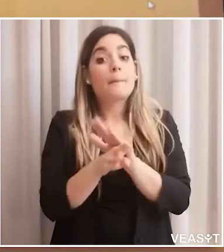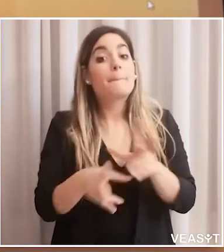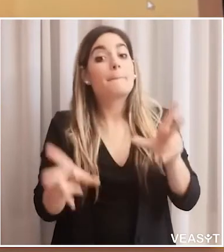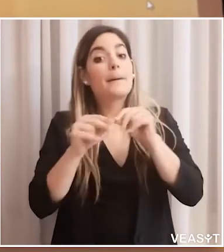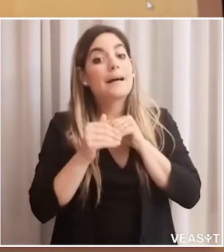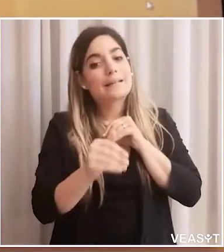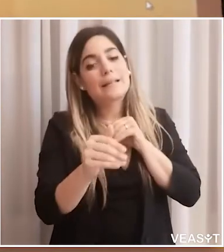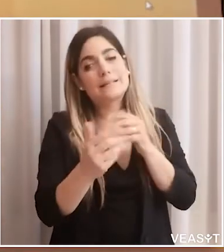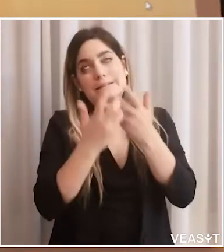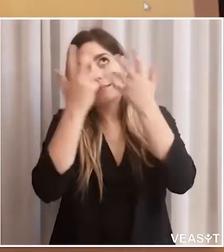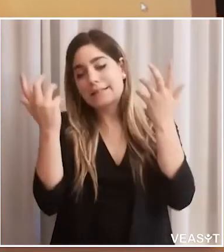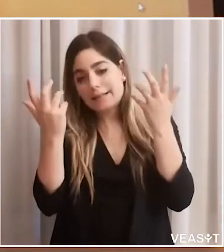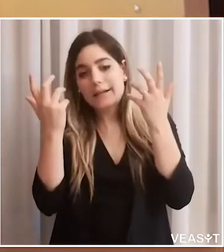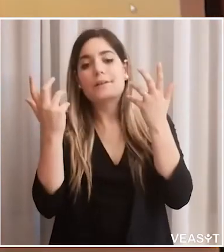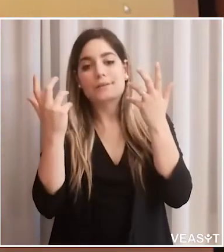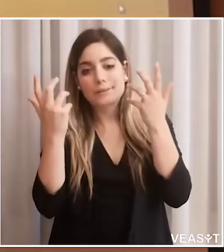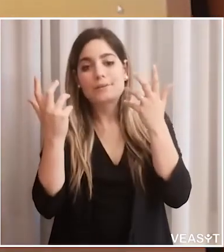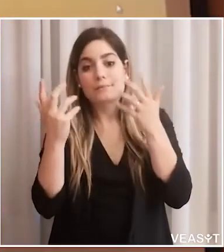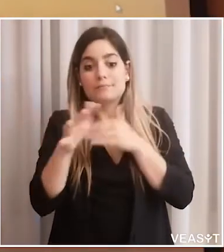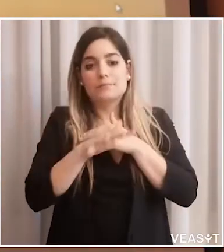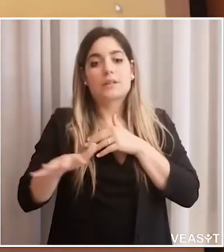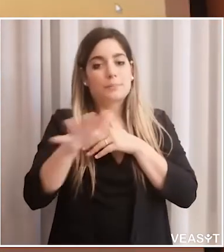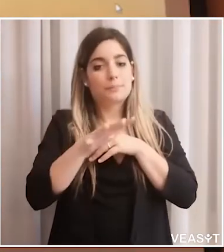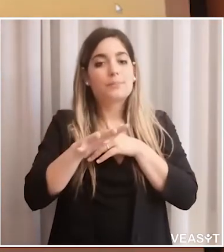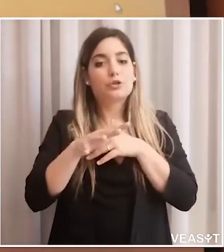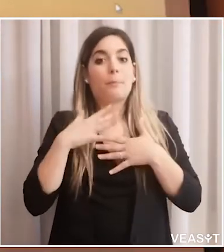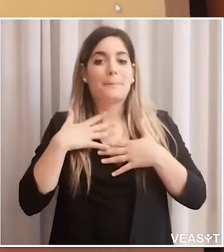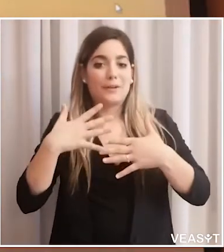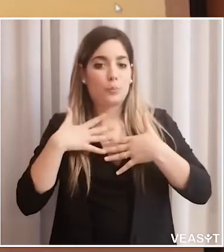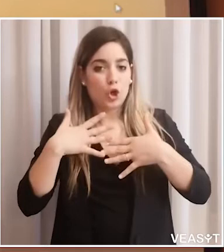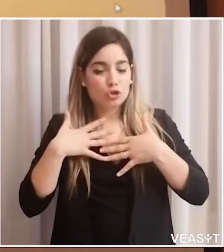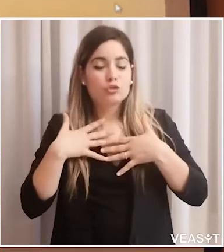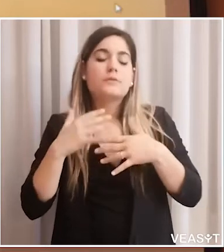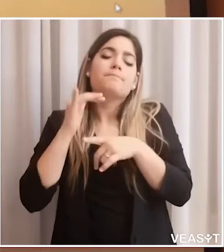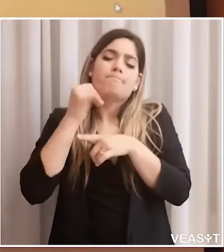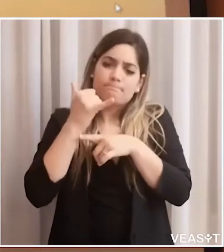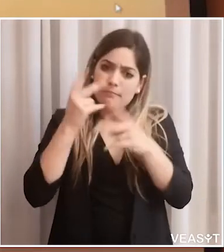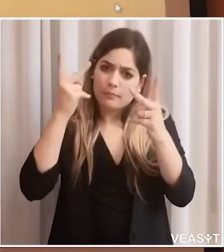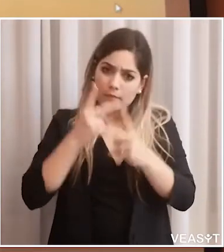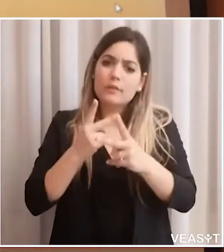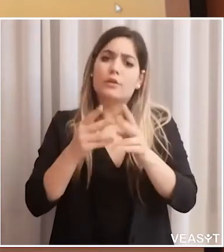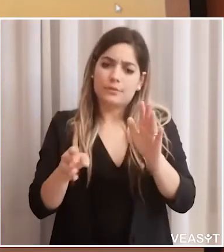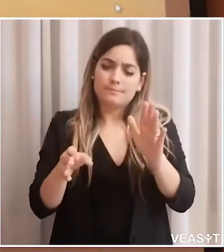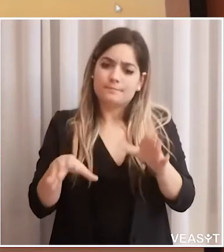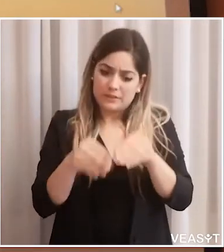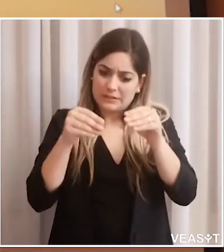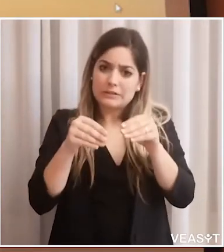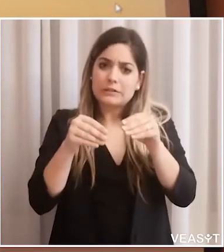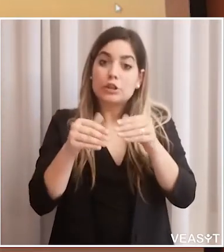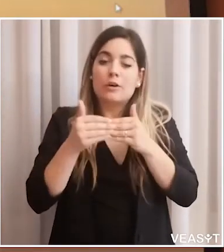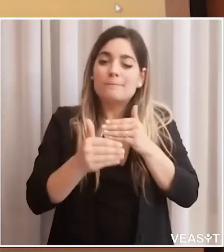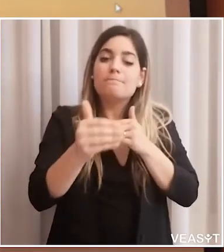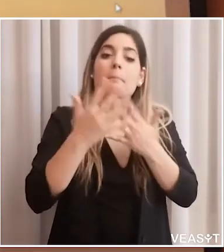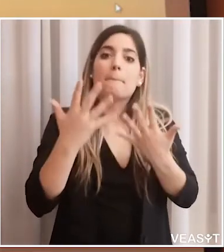sfida. La ripartenza ovviamente in